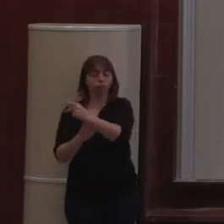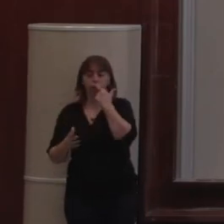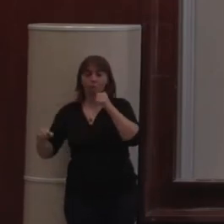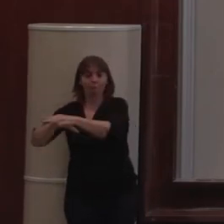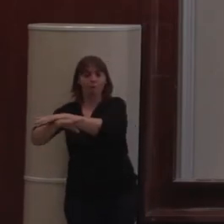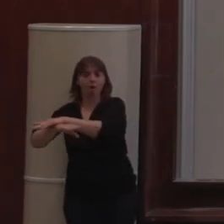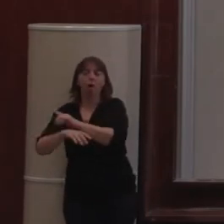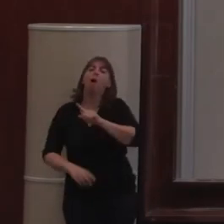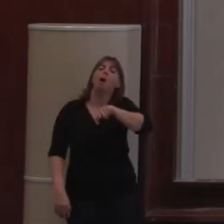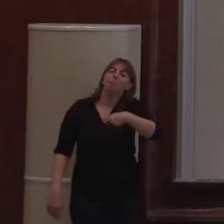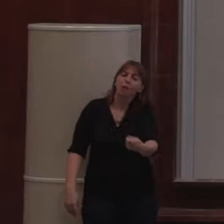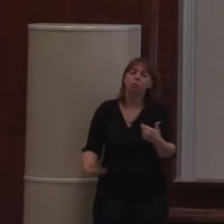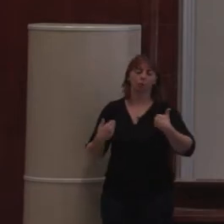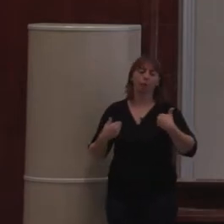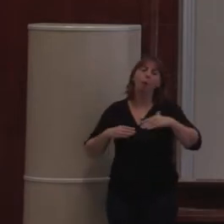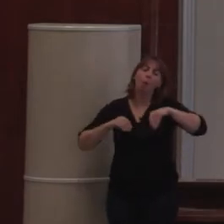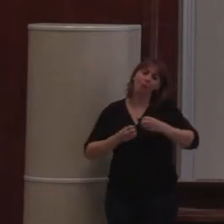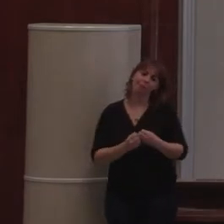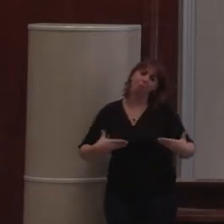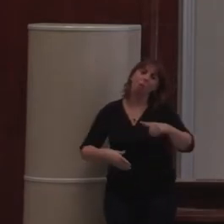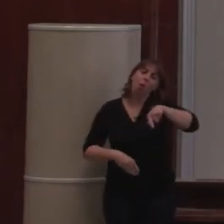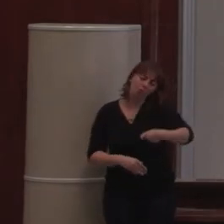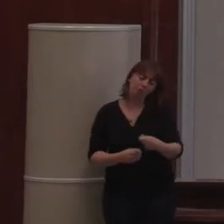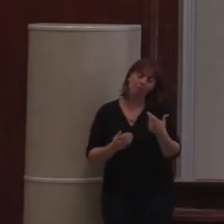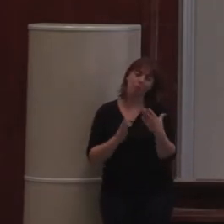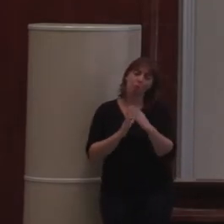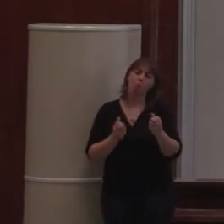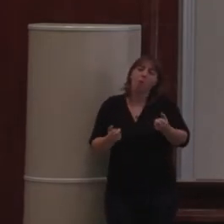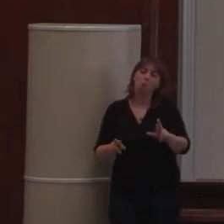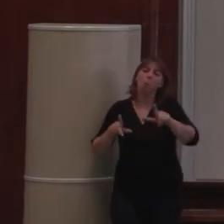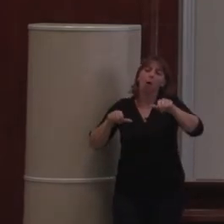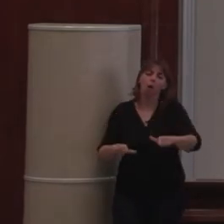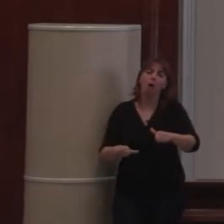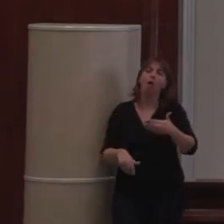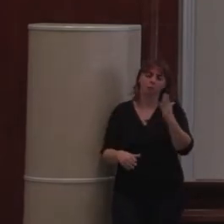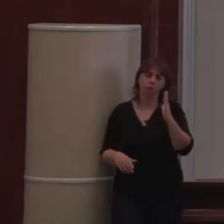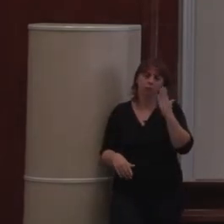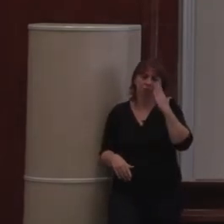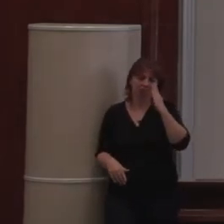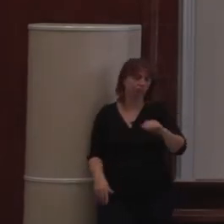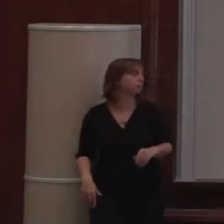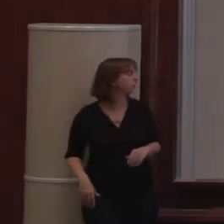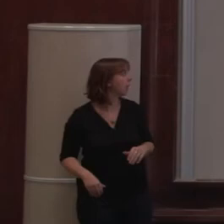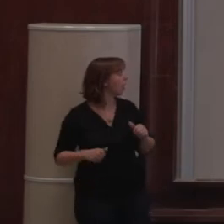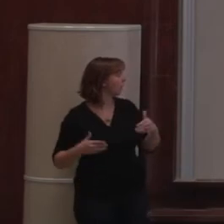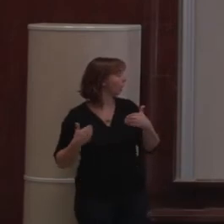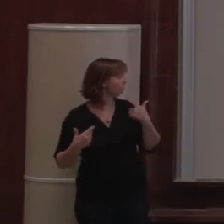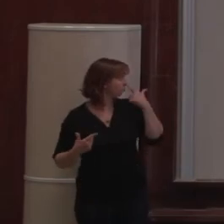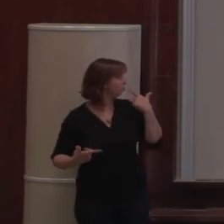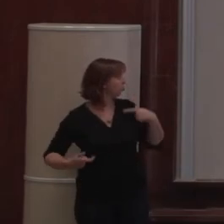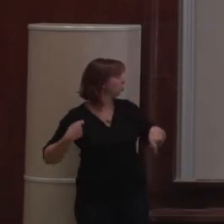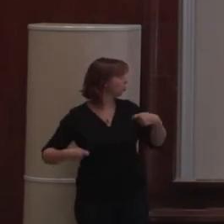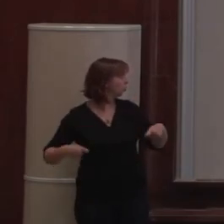modèle HTML tout fait qui permettra de refaire ça automatiquement si ce n pas la personne qui souhaite le faire. Mais on a ce degré de liberté, en tout cas.